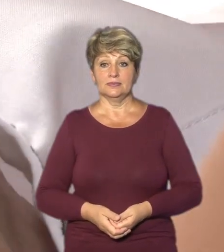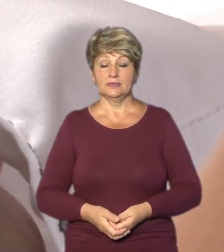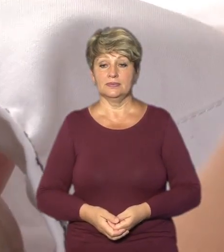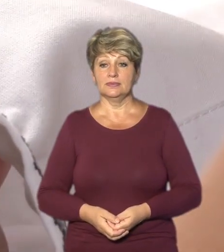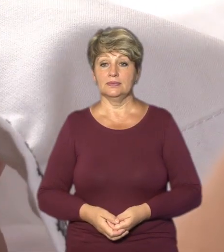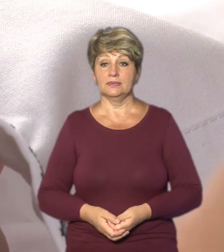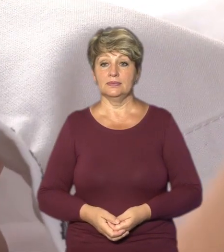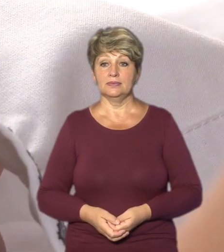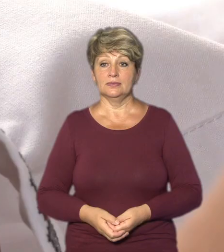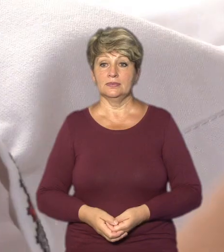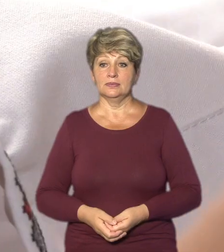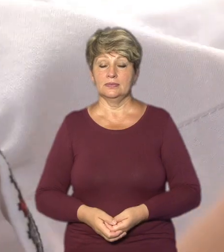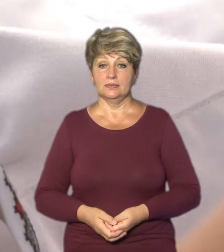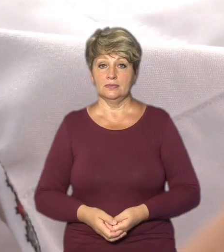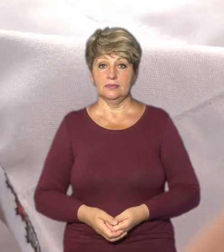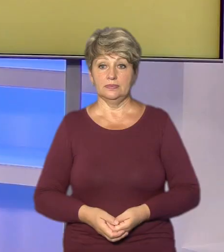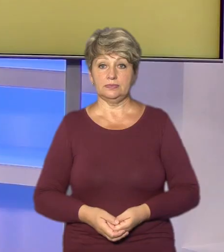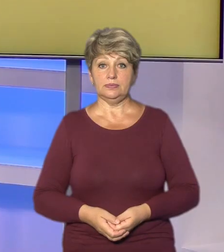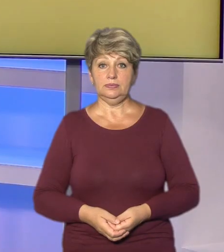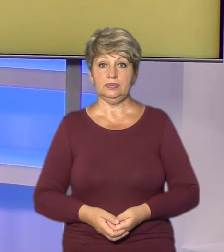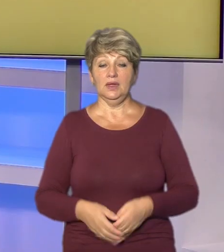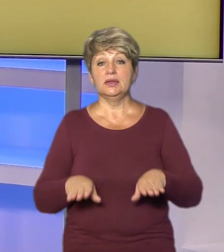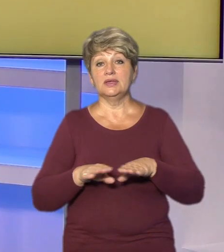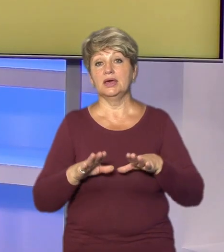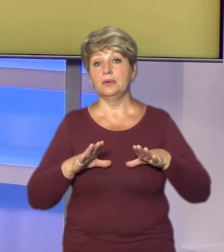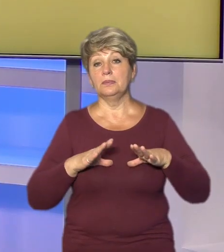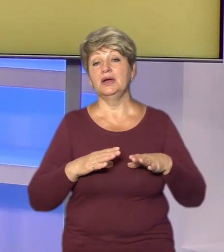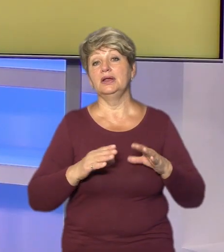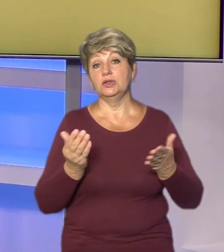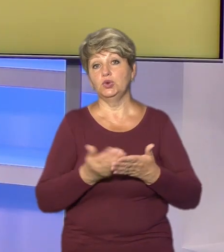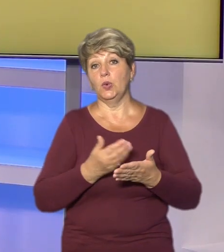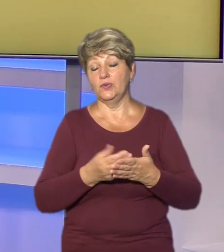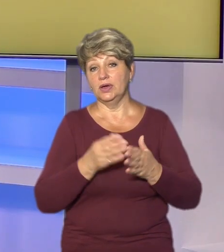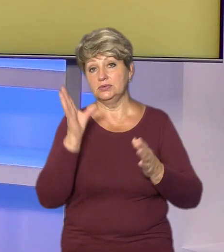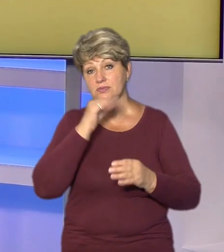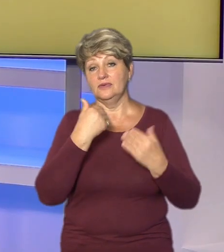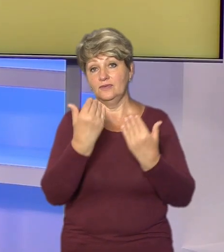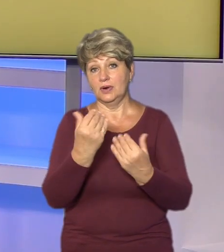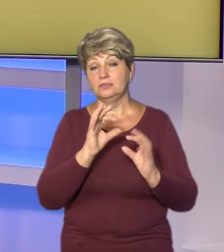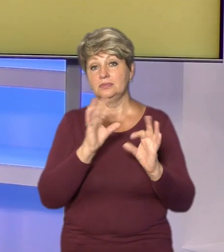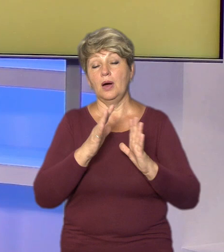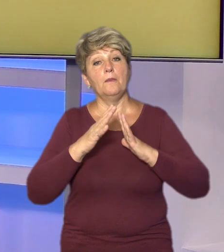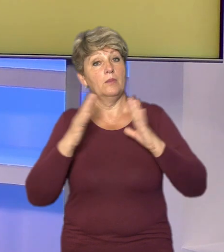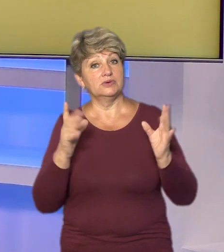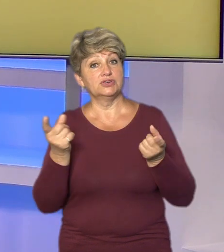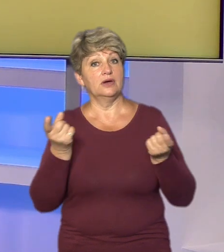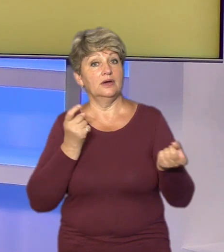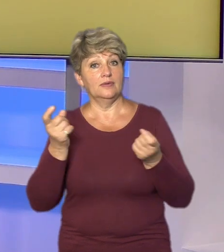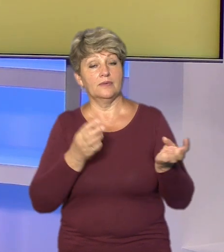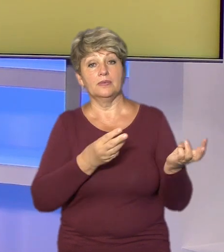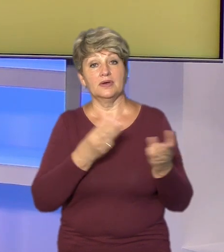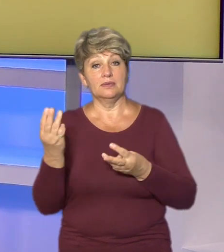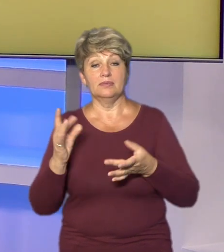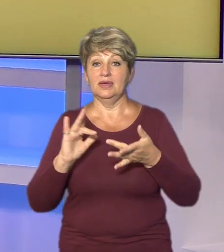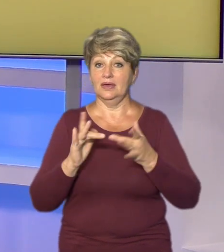новини на Суспільному, Черкаси. Такі новини встигаємо вам розповісти. Більше інформації на нашому сайті та у